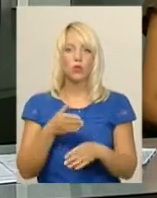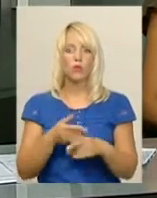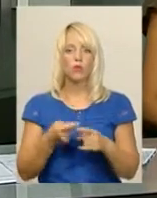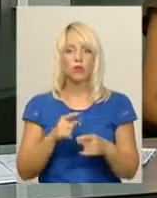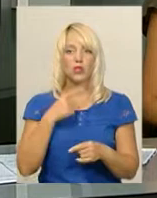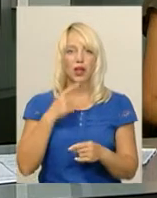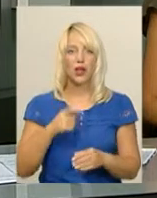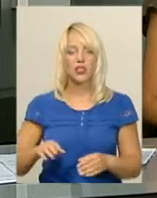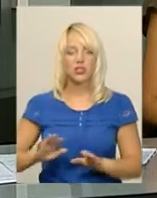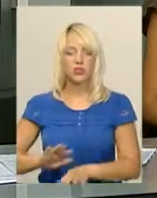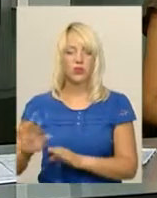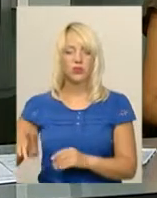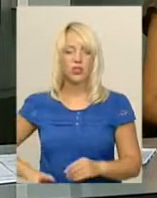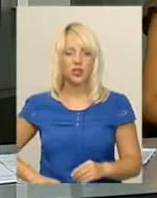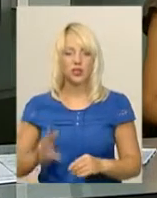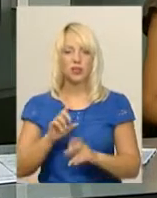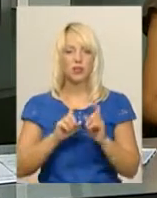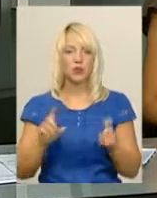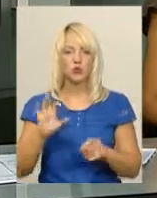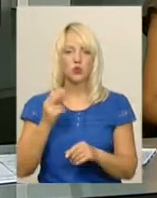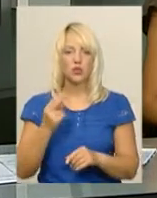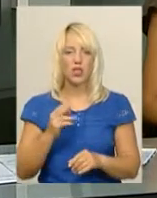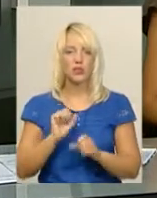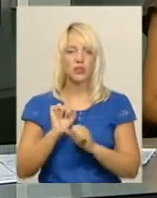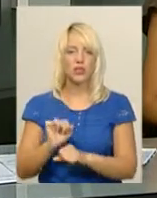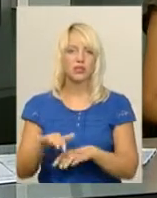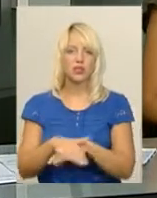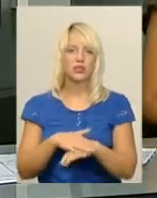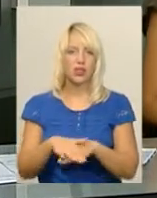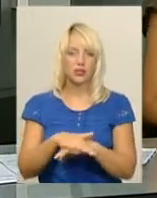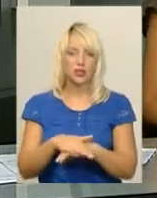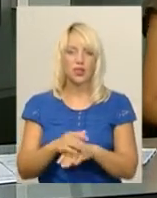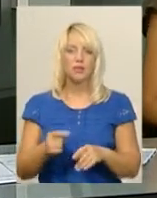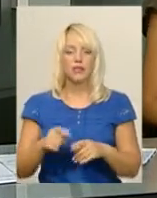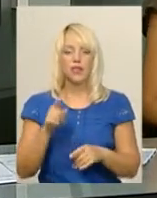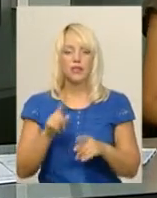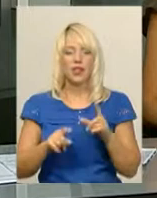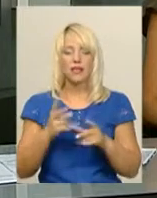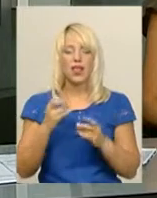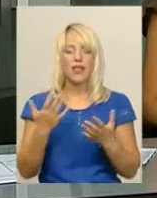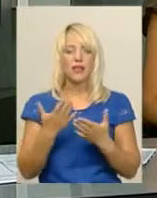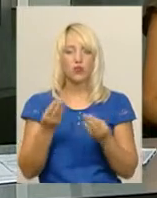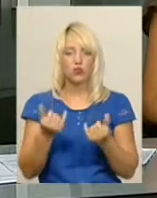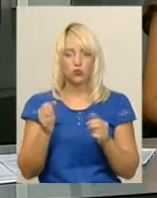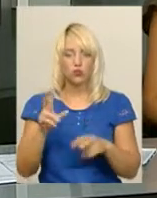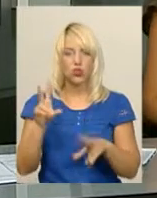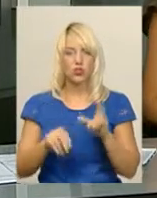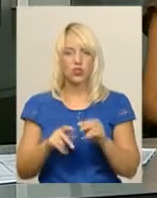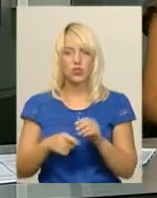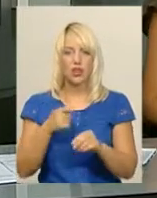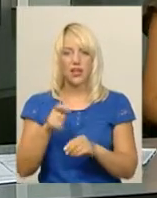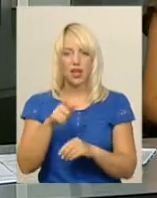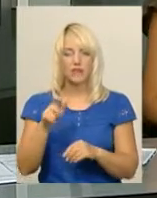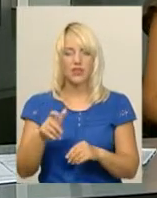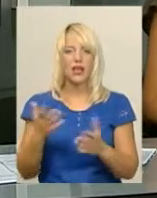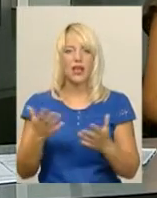заступник директора Департаменту соціального захисту населення Микола Дідик. На які гроші можуть розраховувати заявники і який механізм